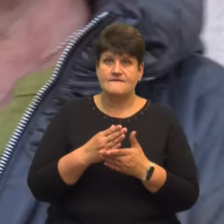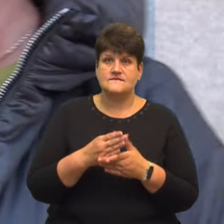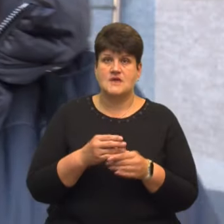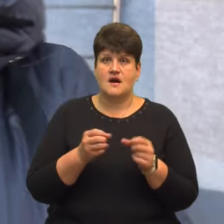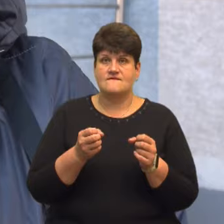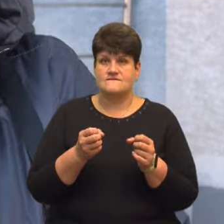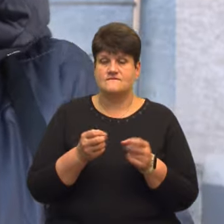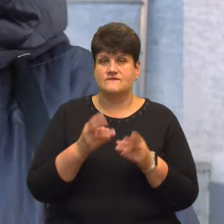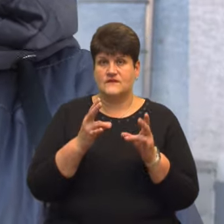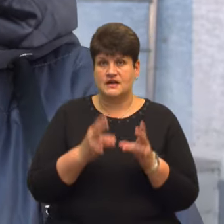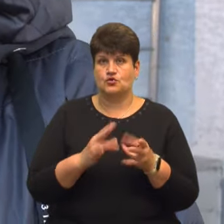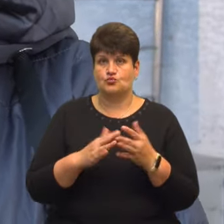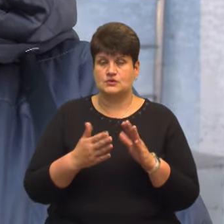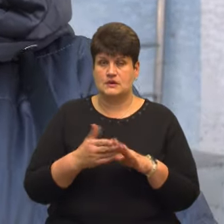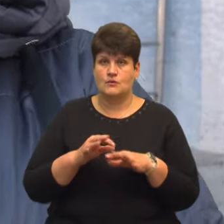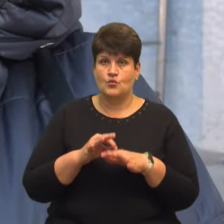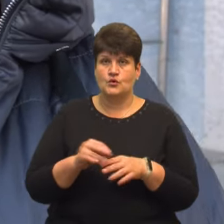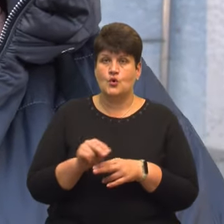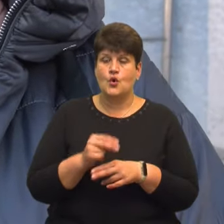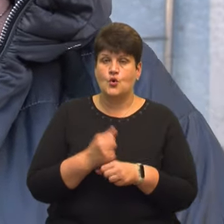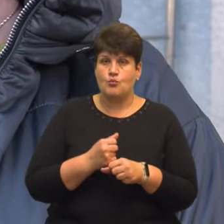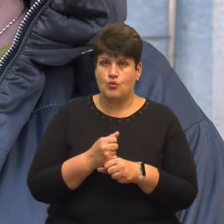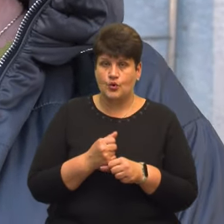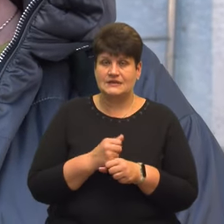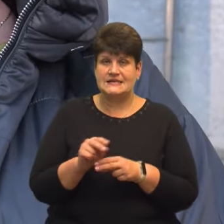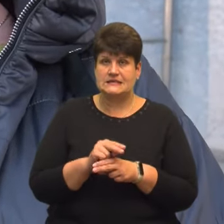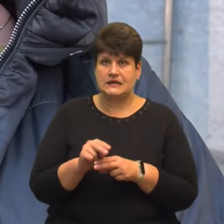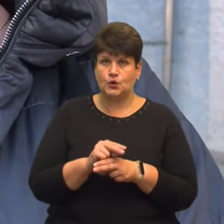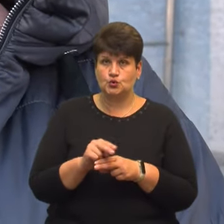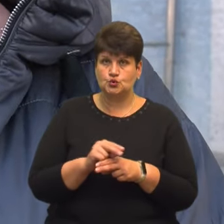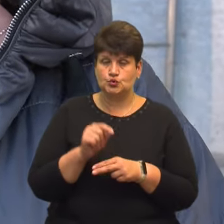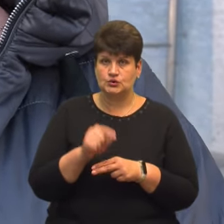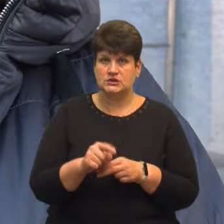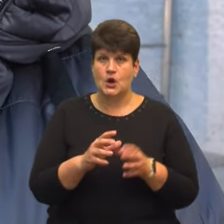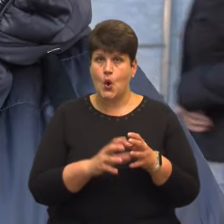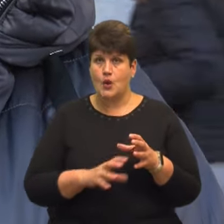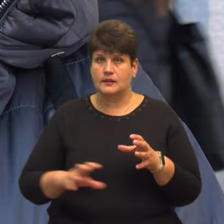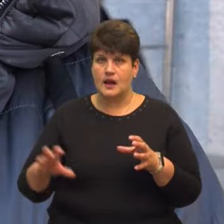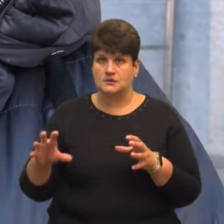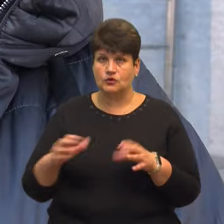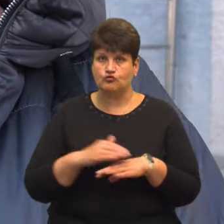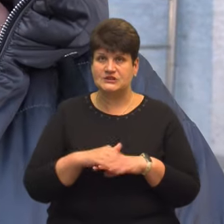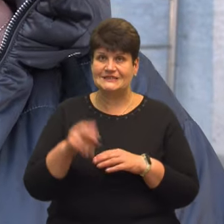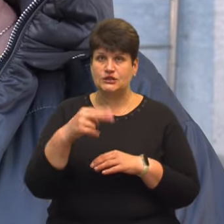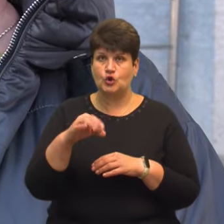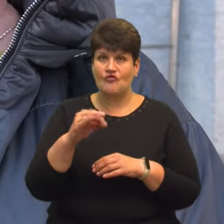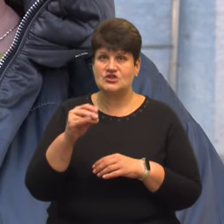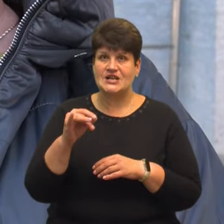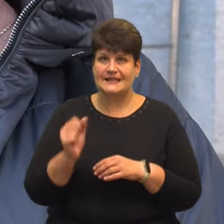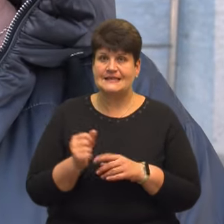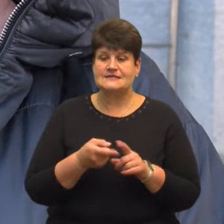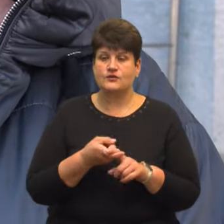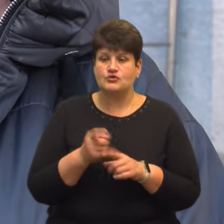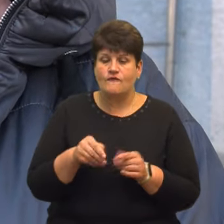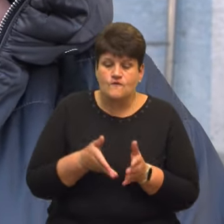Проводиться робота з реконструкції каналізаційного напірно-самопливного колектора по вулиці Довженка, через вулицю